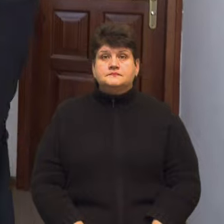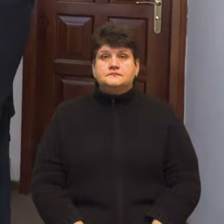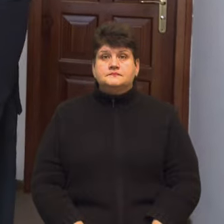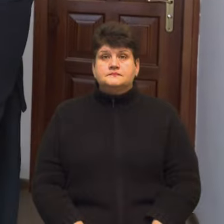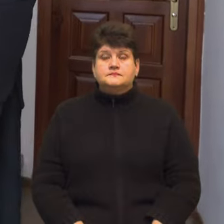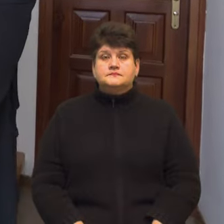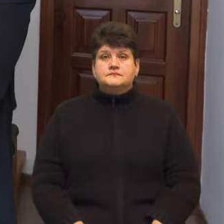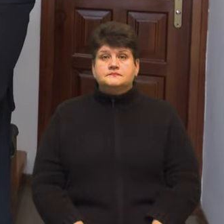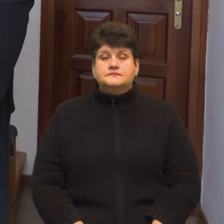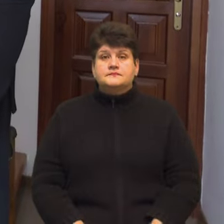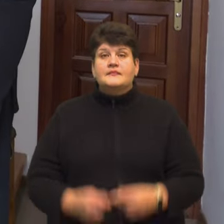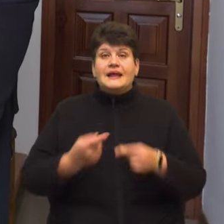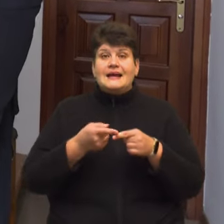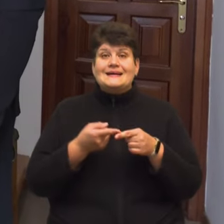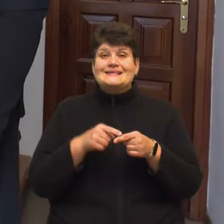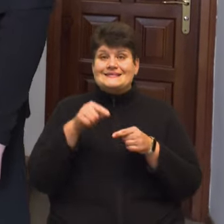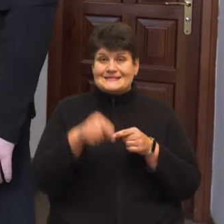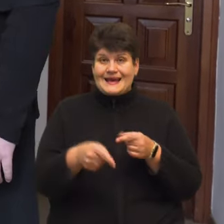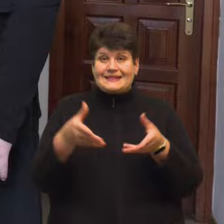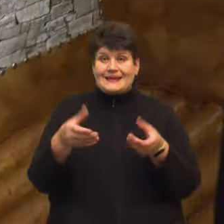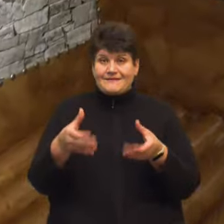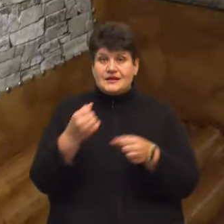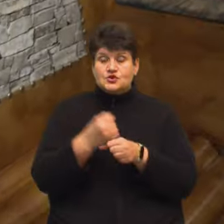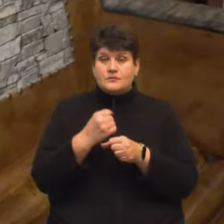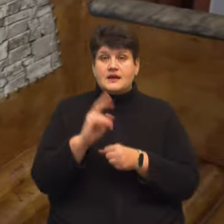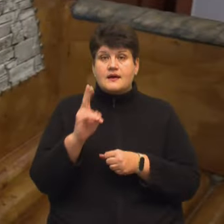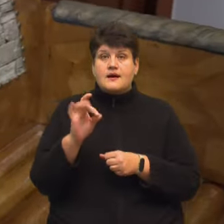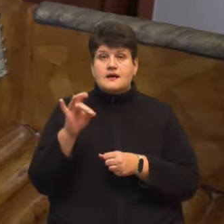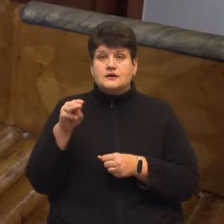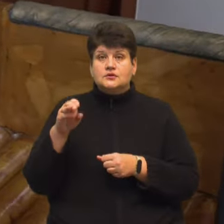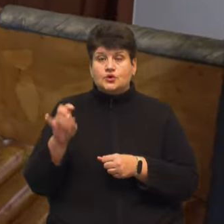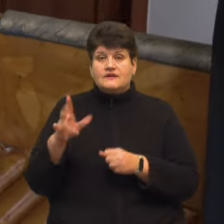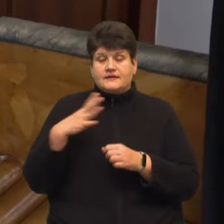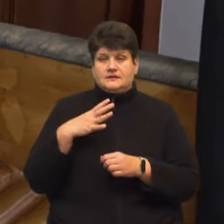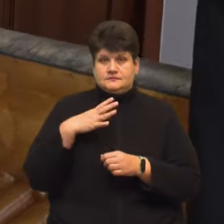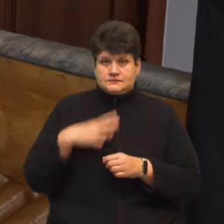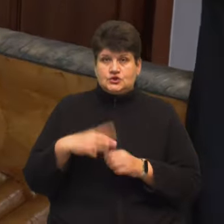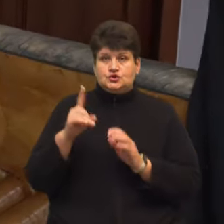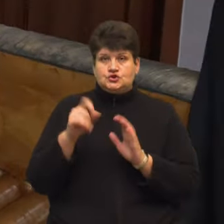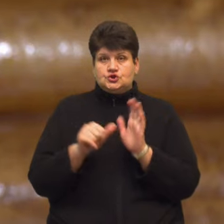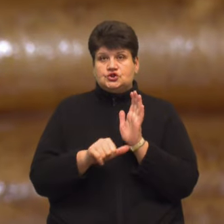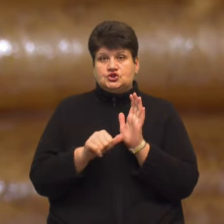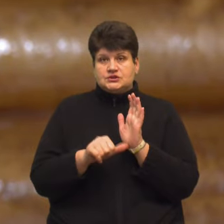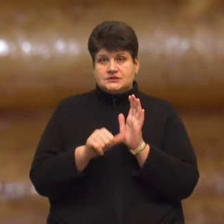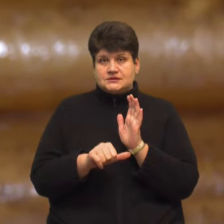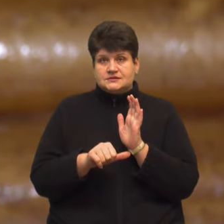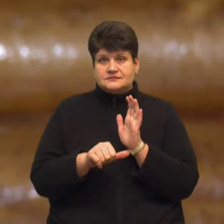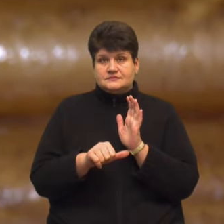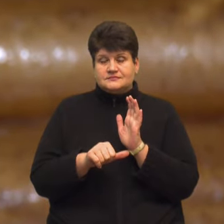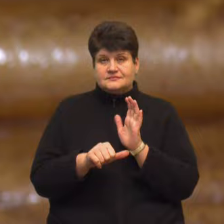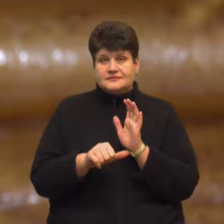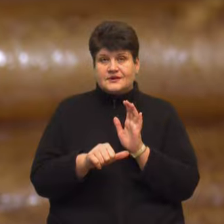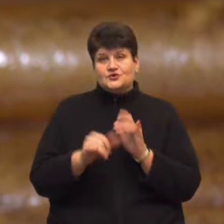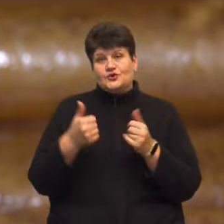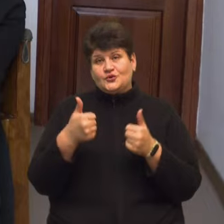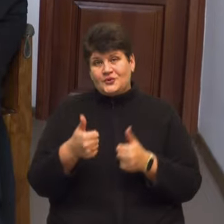Цей диван зроблений з картоном. Він витримує 160, ну якщо добре поїсти,